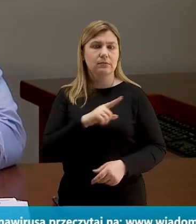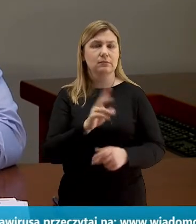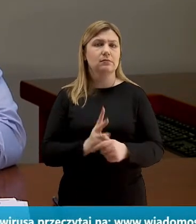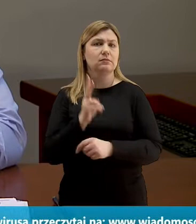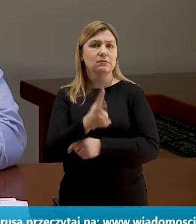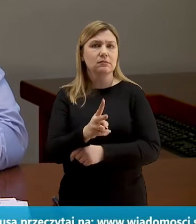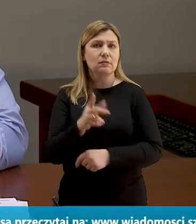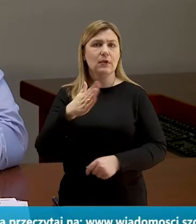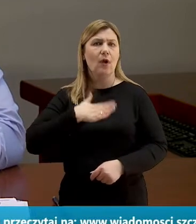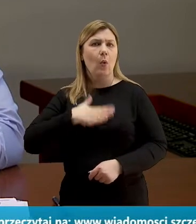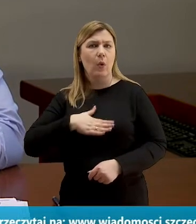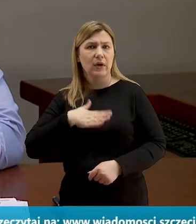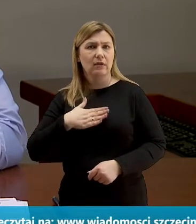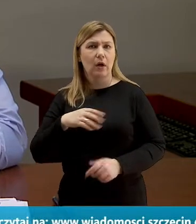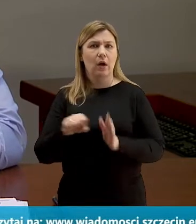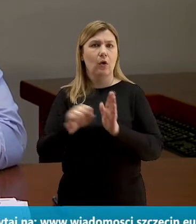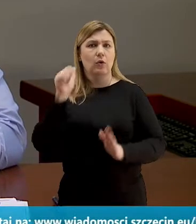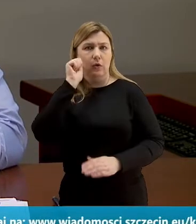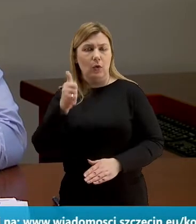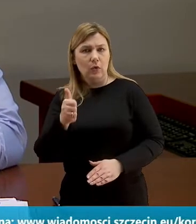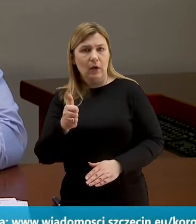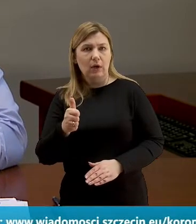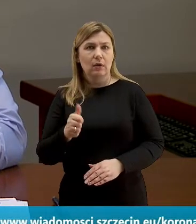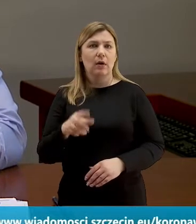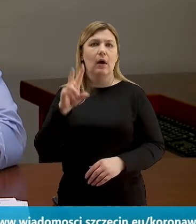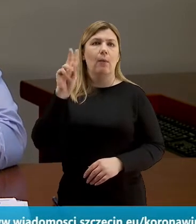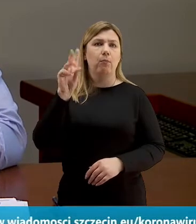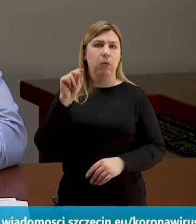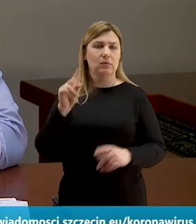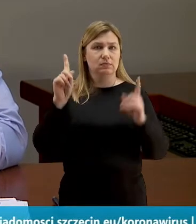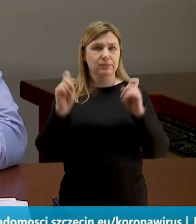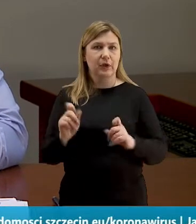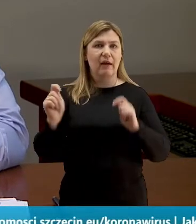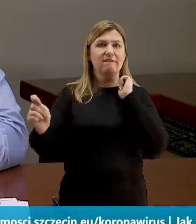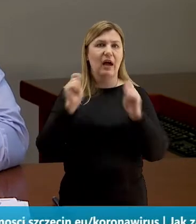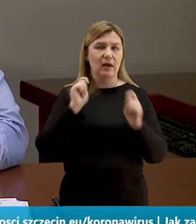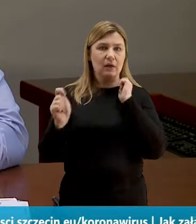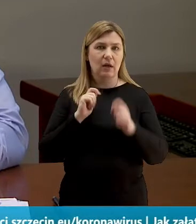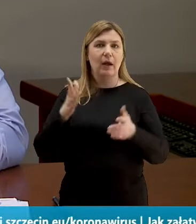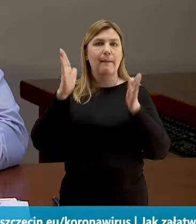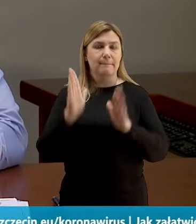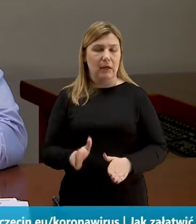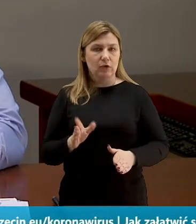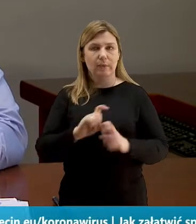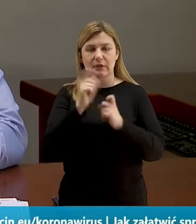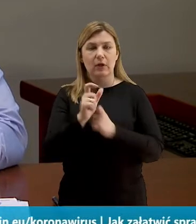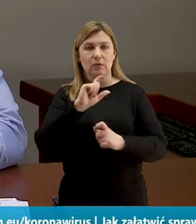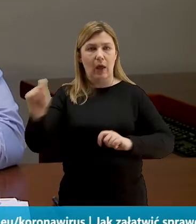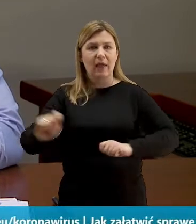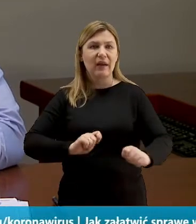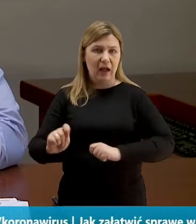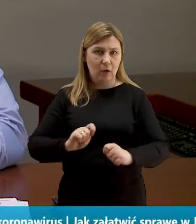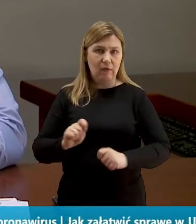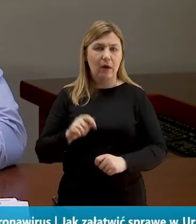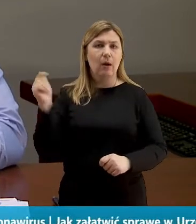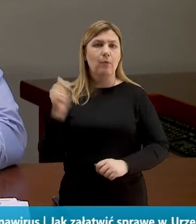Wchodzimy w tryb weekendowy od jutra, od poniedziałku w tryb wakacyjny i będziemy oczywiście na bieżąco reagowali, ponieważ